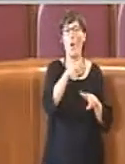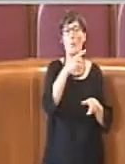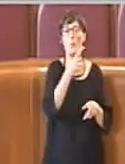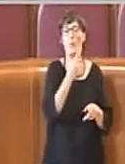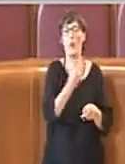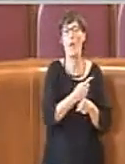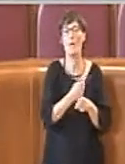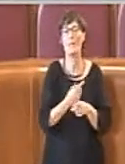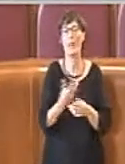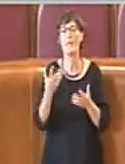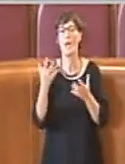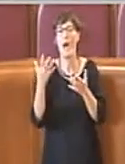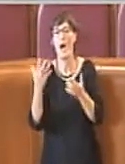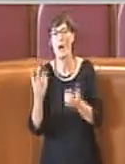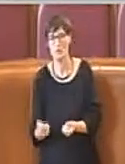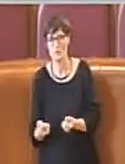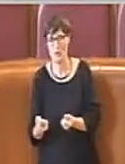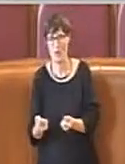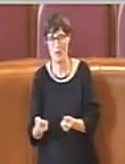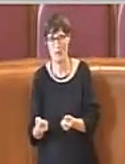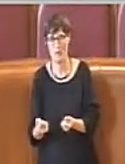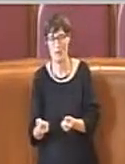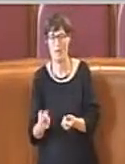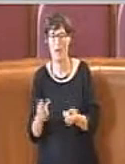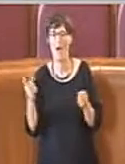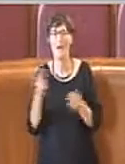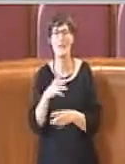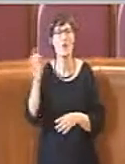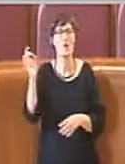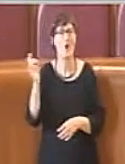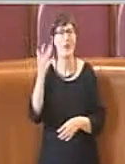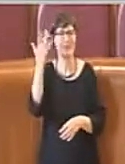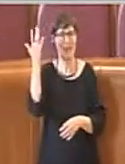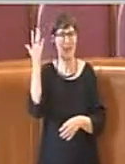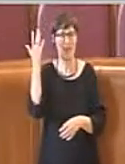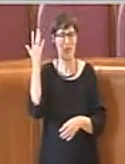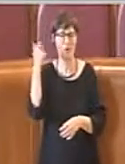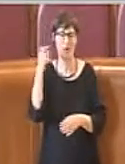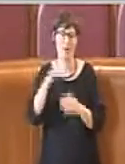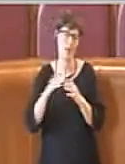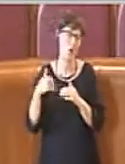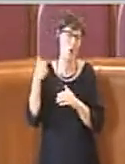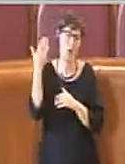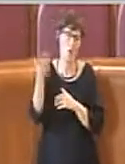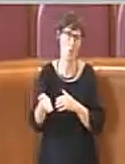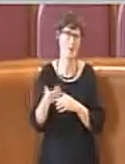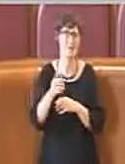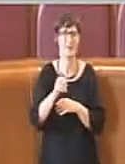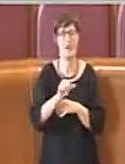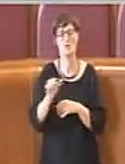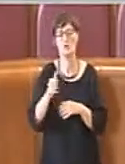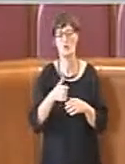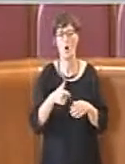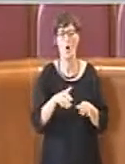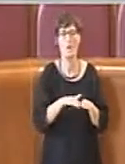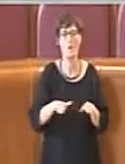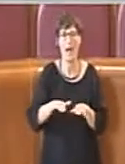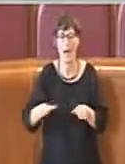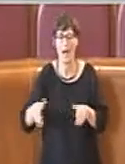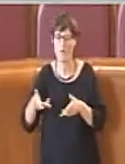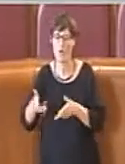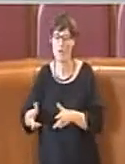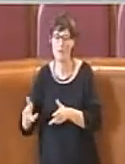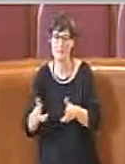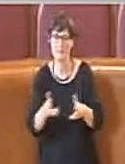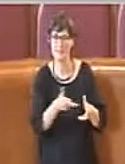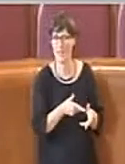va oltre le necessità delle occupazioni per i tavoli e sedi, quindi di questo poi entreremo meglio nel